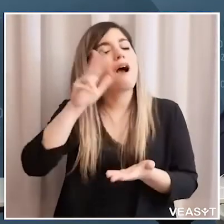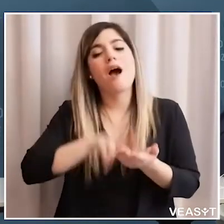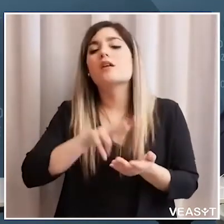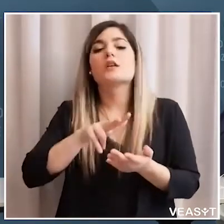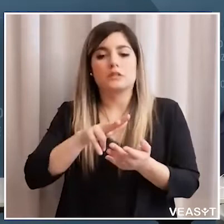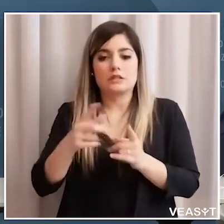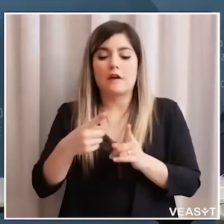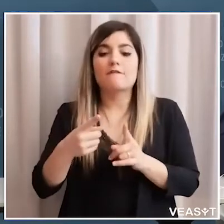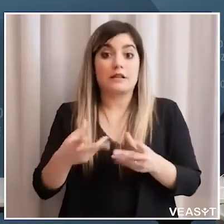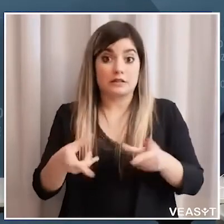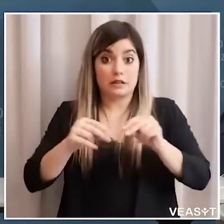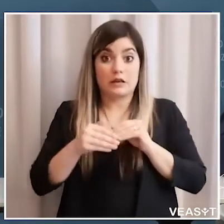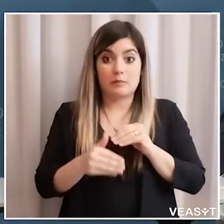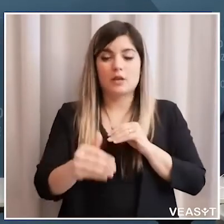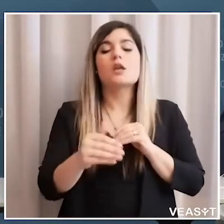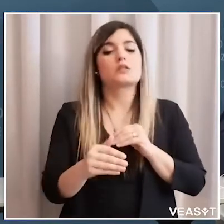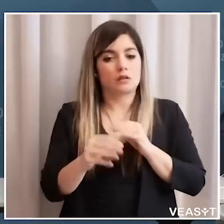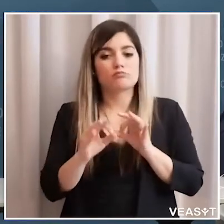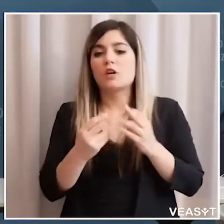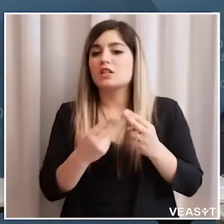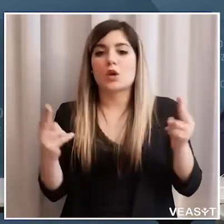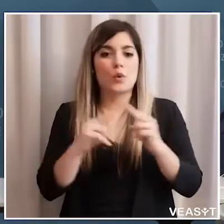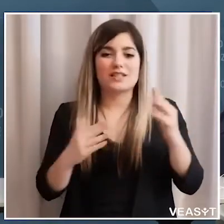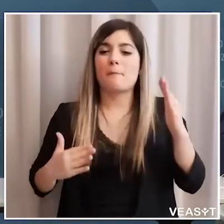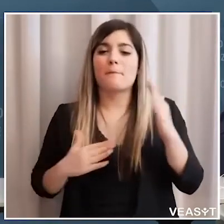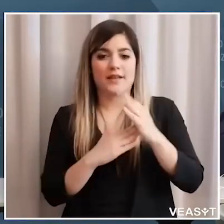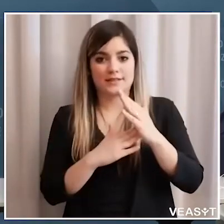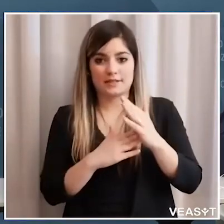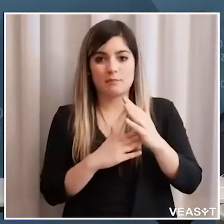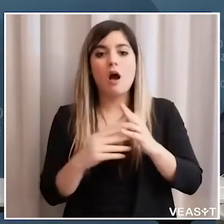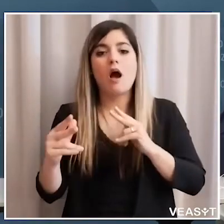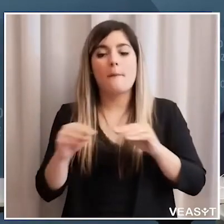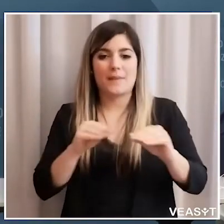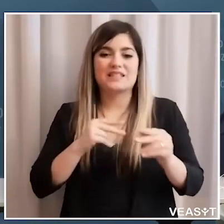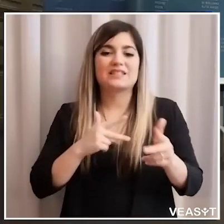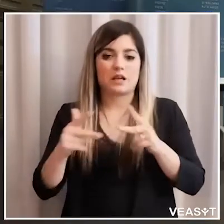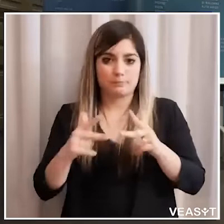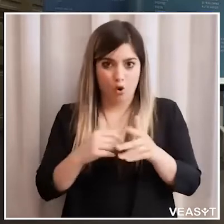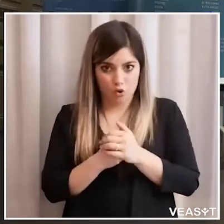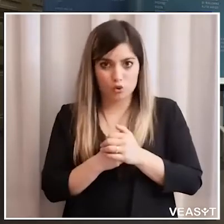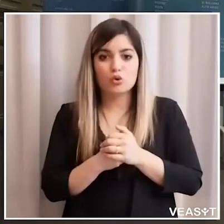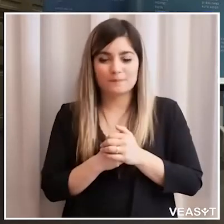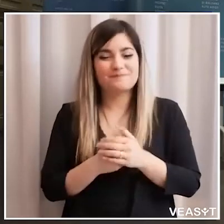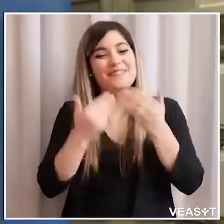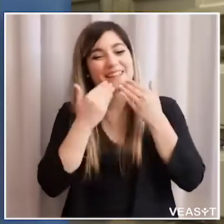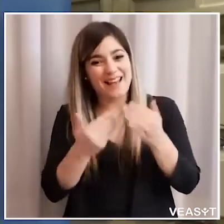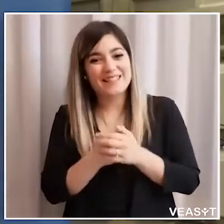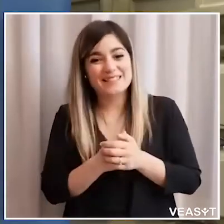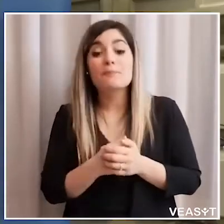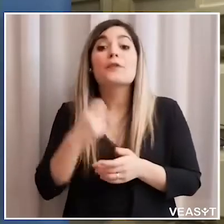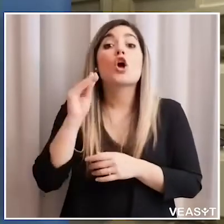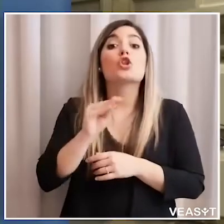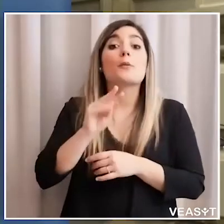garantire anche in questa fase di ripresa la massima sicurezza sui nostri mezzi grazie una